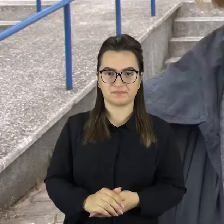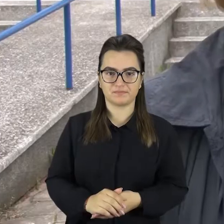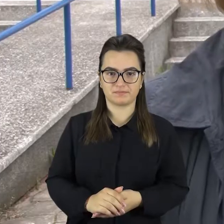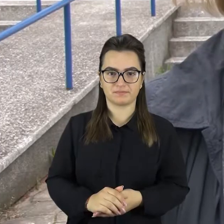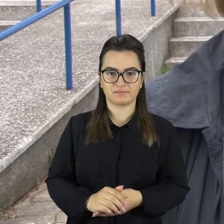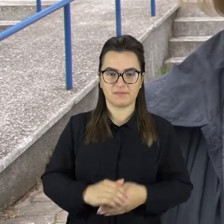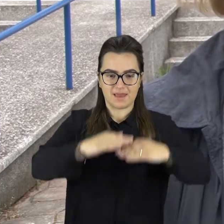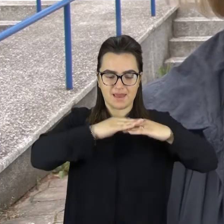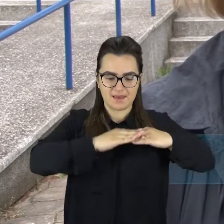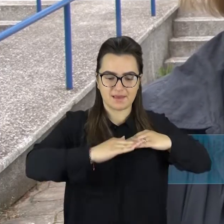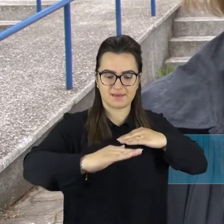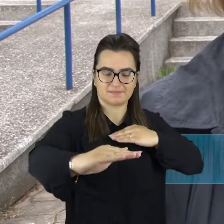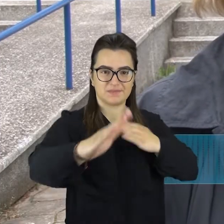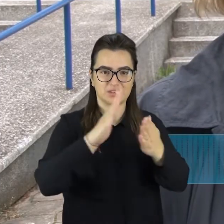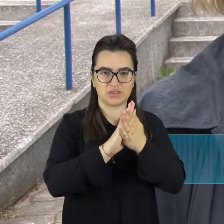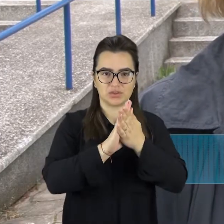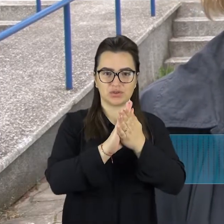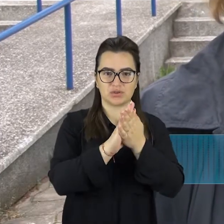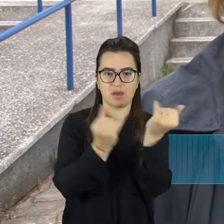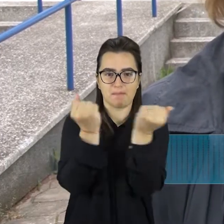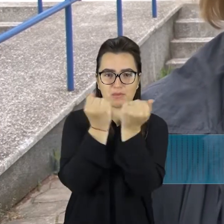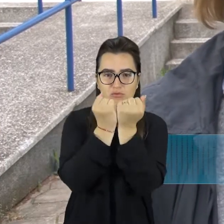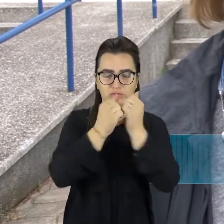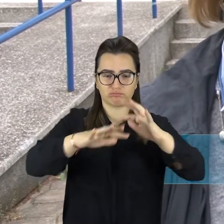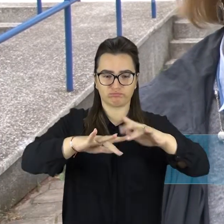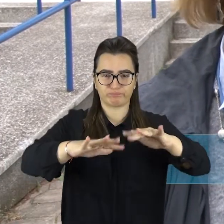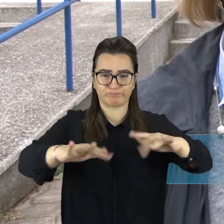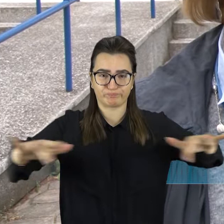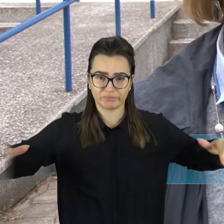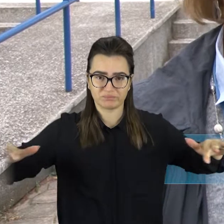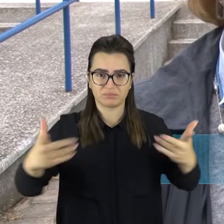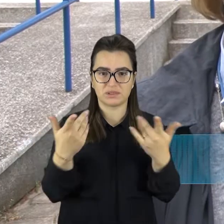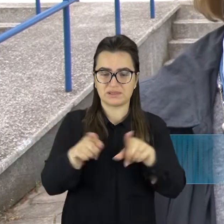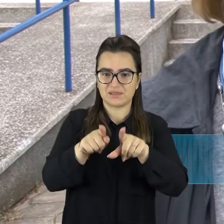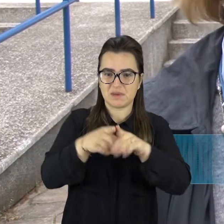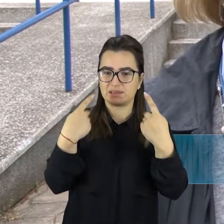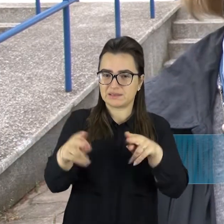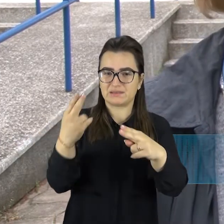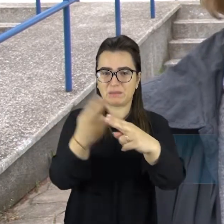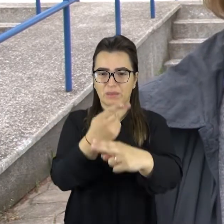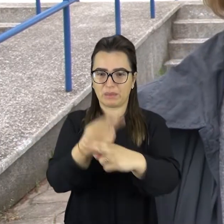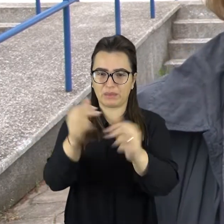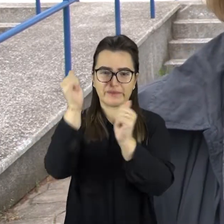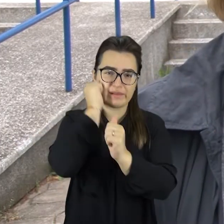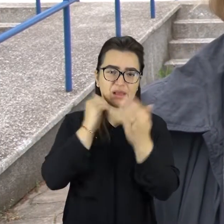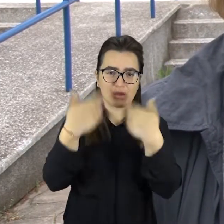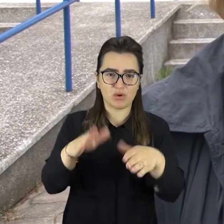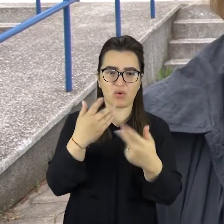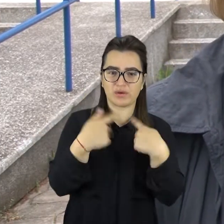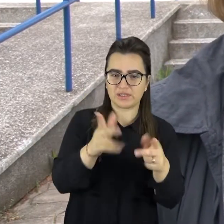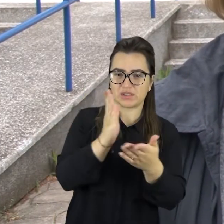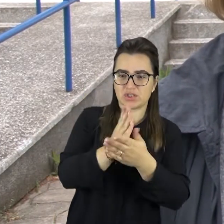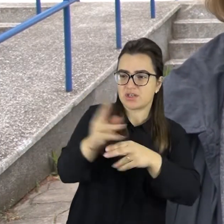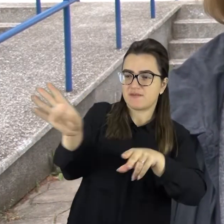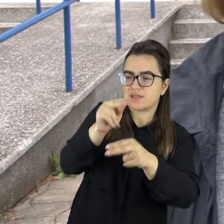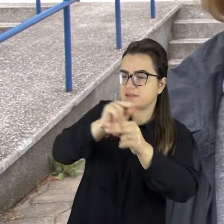peronas yra labai stipriai su erozinė danga ir civilinės aviacijos administracija pastovė mūsų